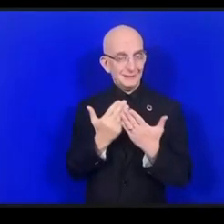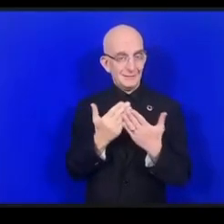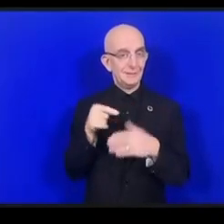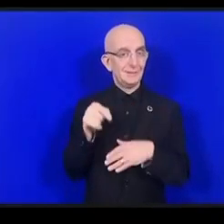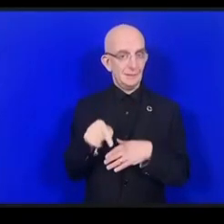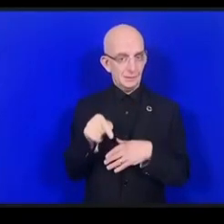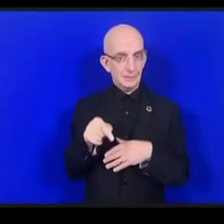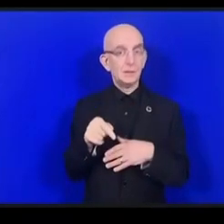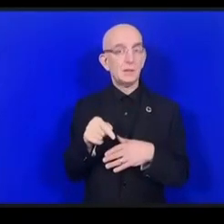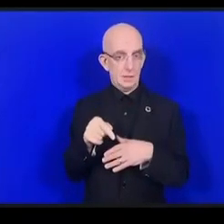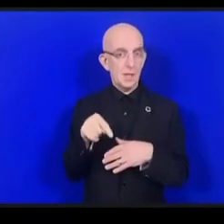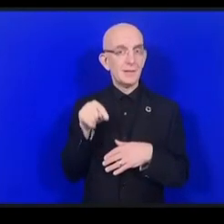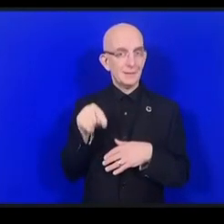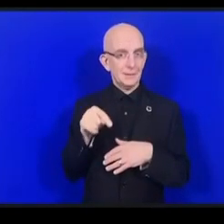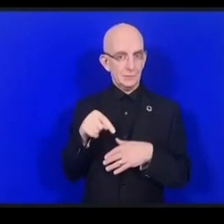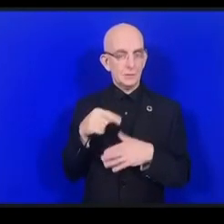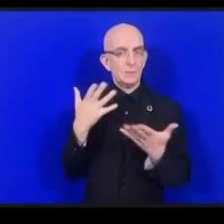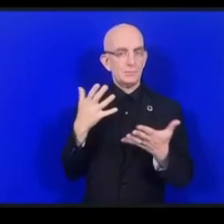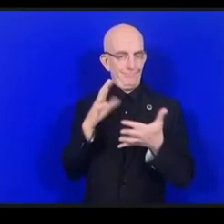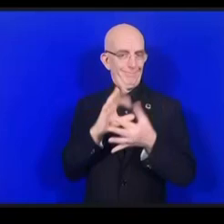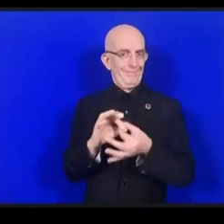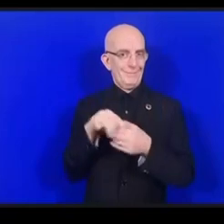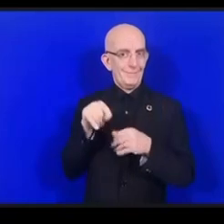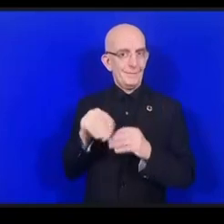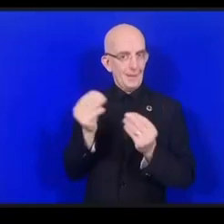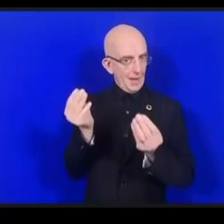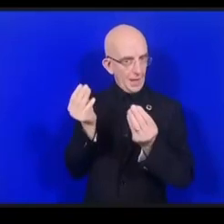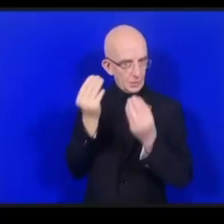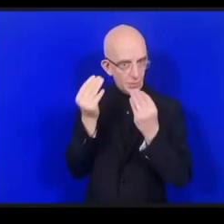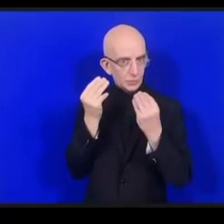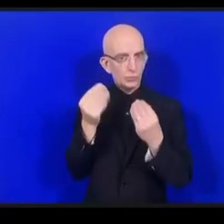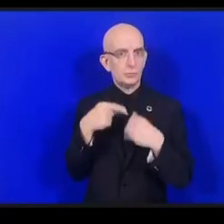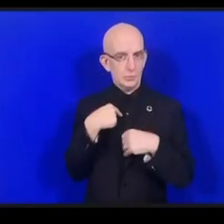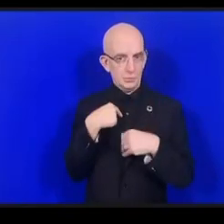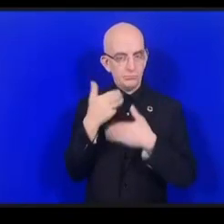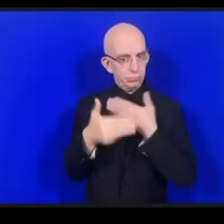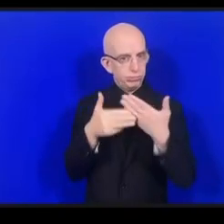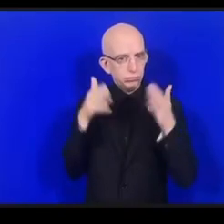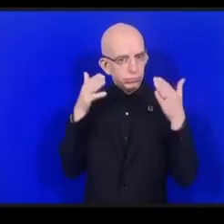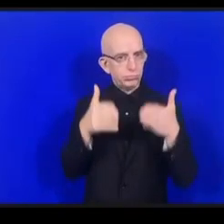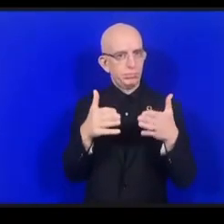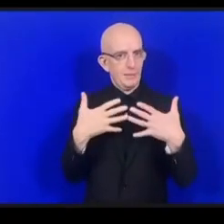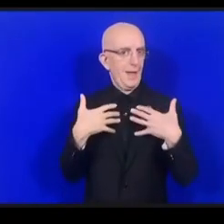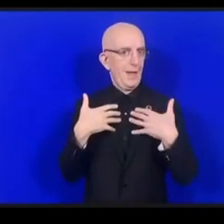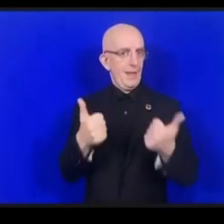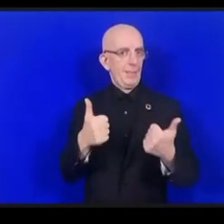وهدف وأنا درست في جامعة أوساكا